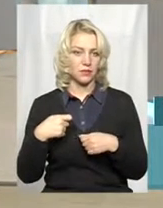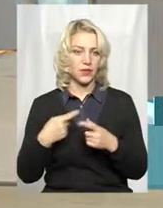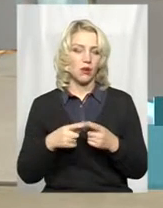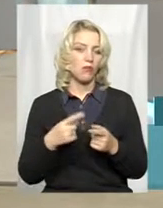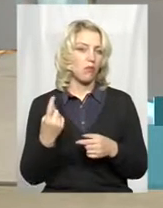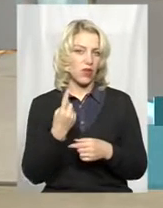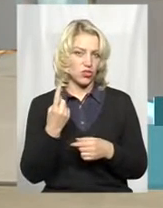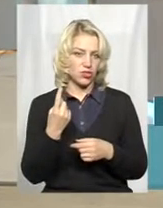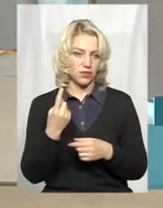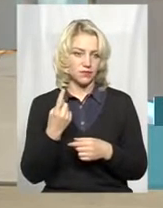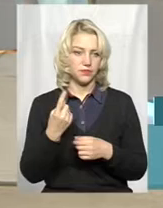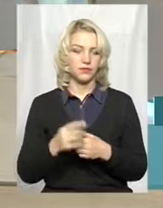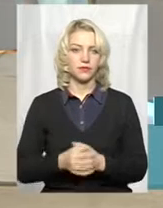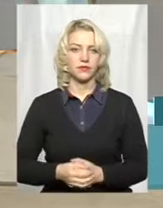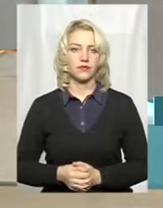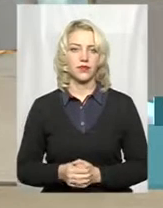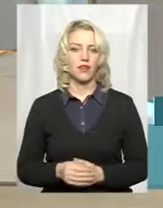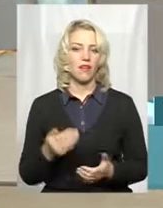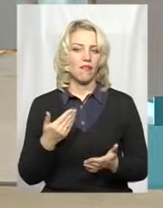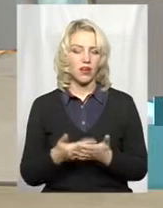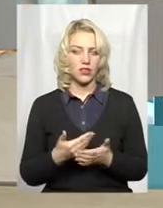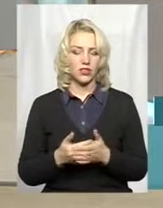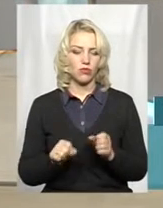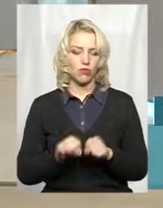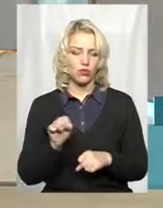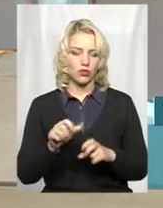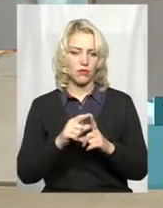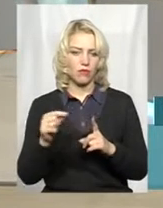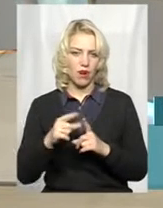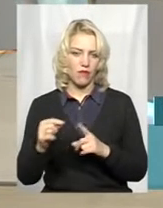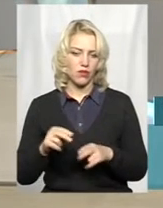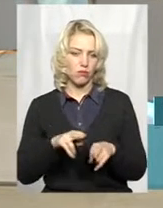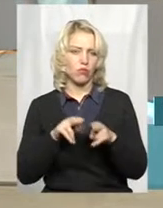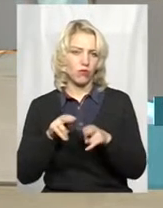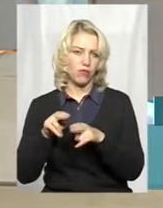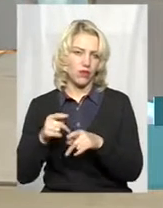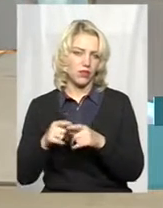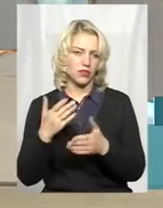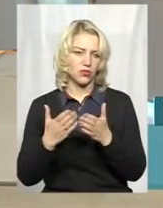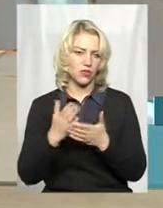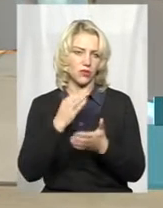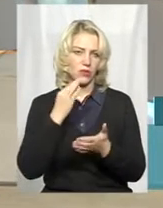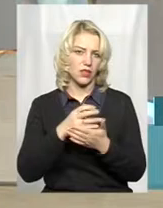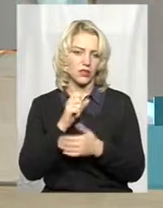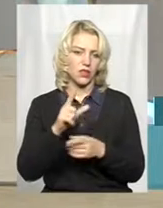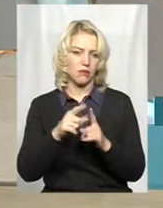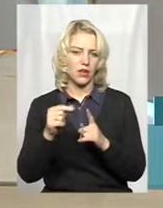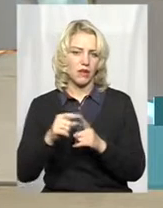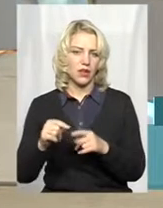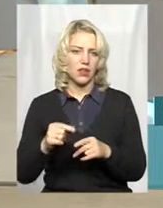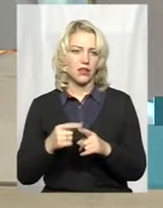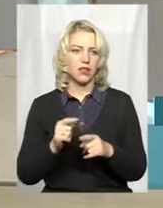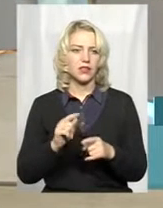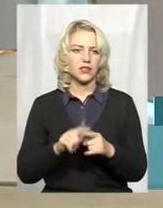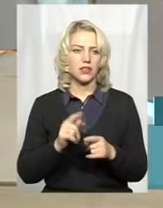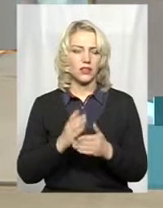-перше, фактично, порушень правил полювання, якщо взяти, відповідальність за порушення правил полювання є дві.